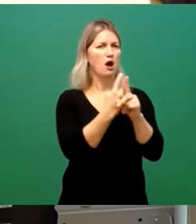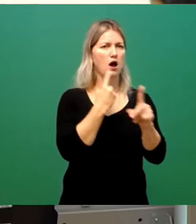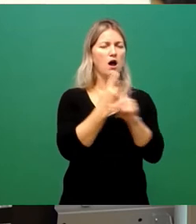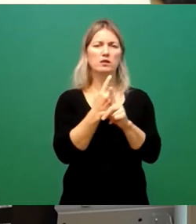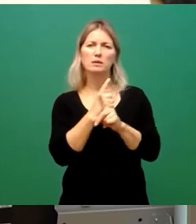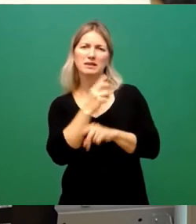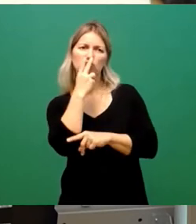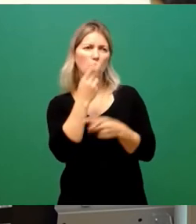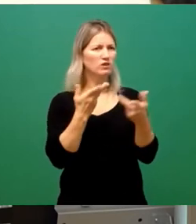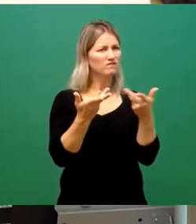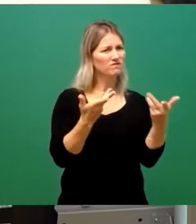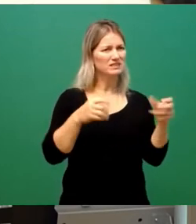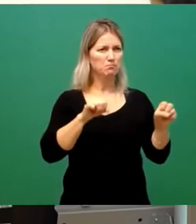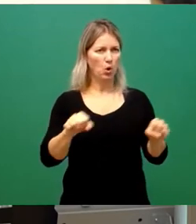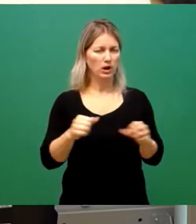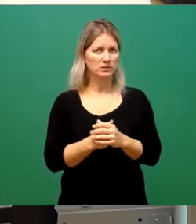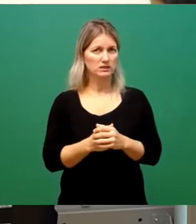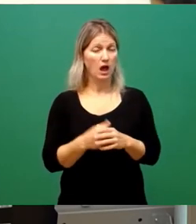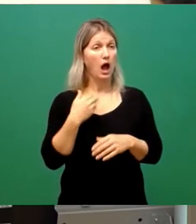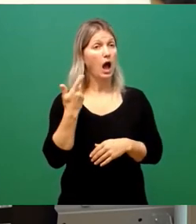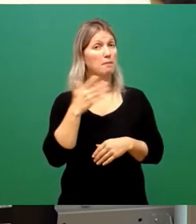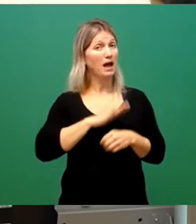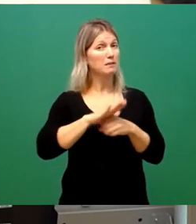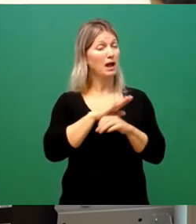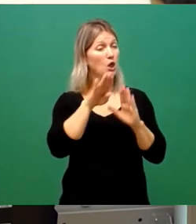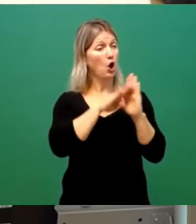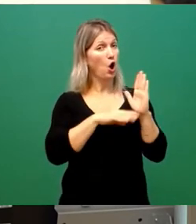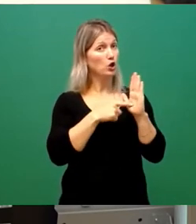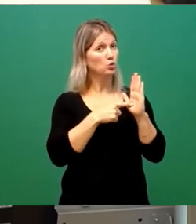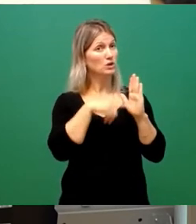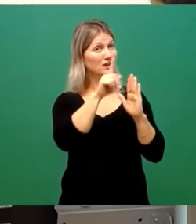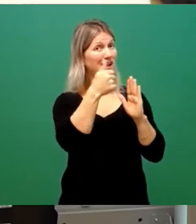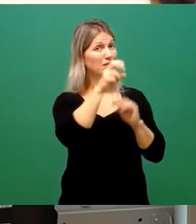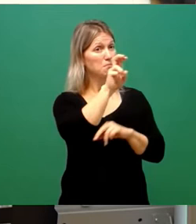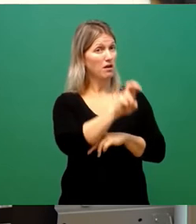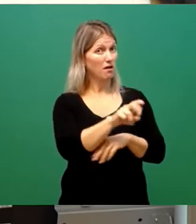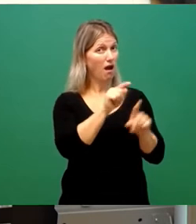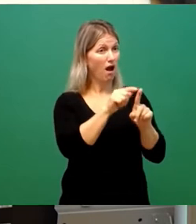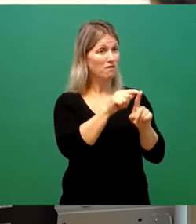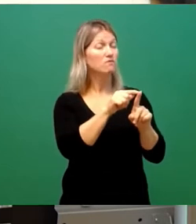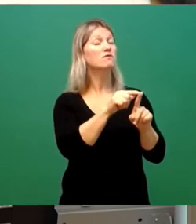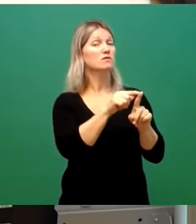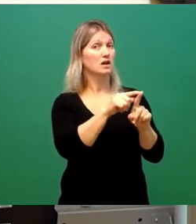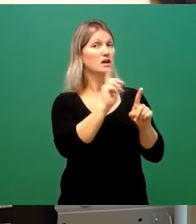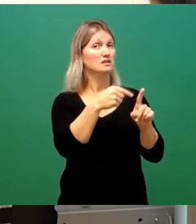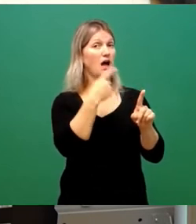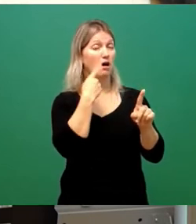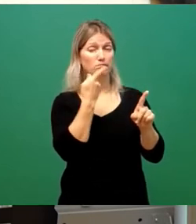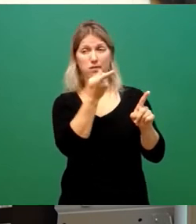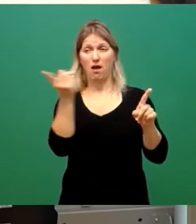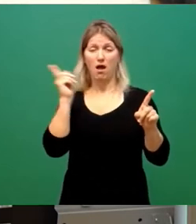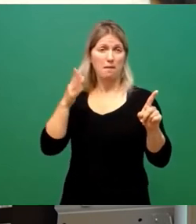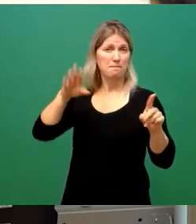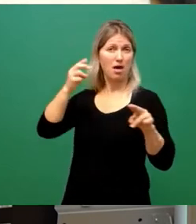er hat diesen Paragrafen in der Gemeindeordnung, der ihn erlaubt, das Einvernehmen gegen eine überwältigende Mehrheit, eine Wahl von Dr.